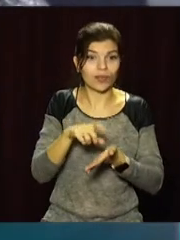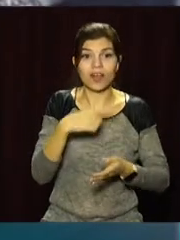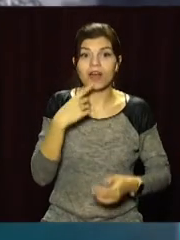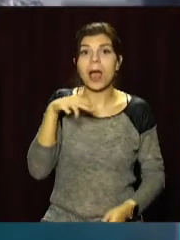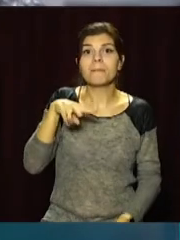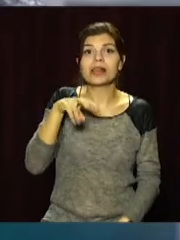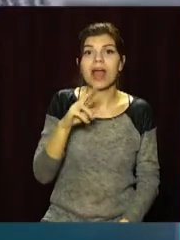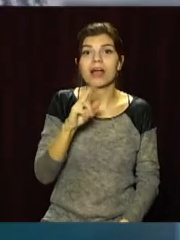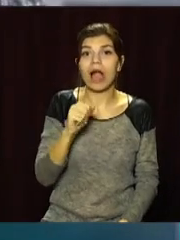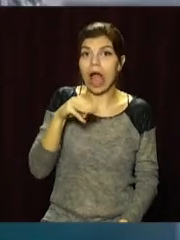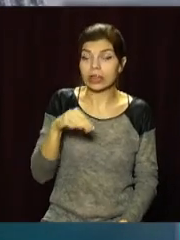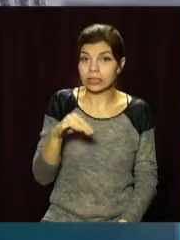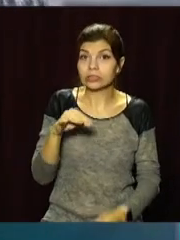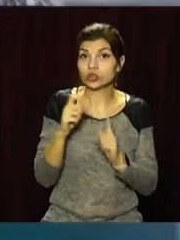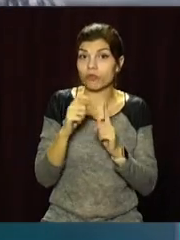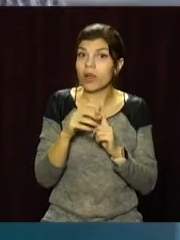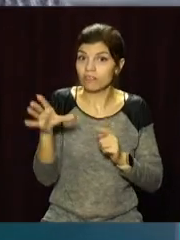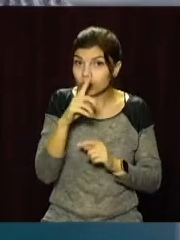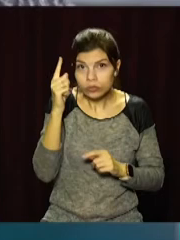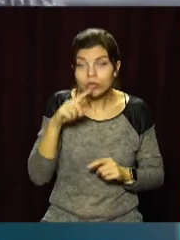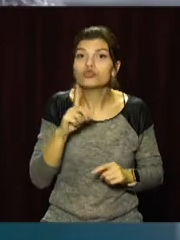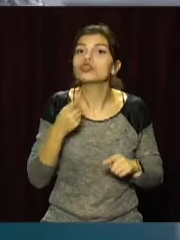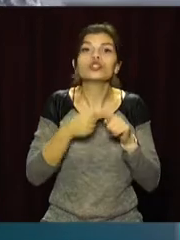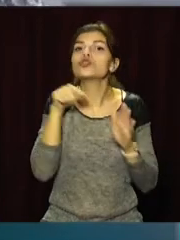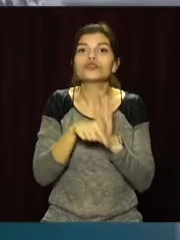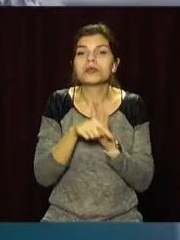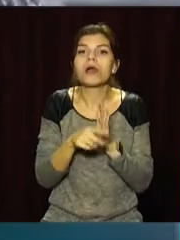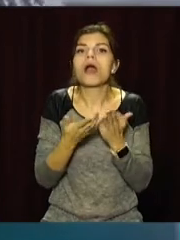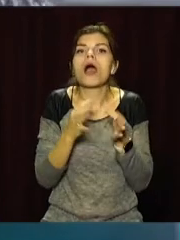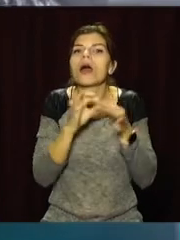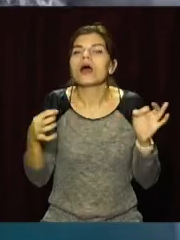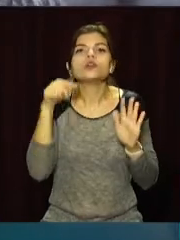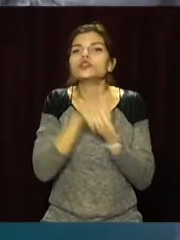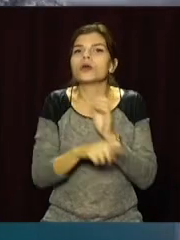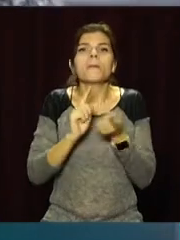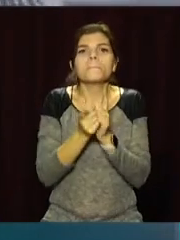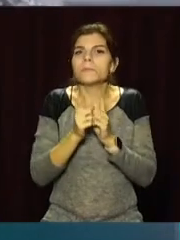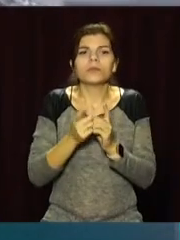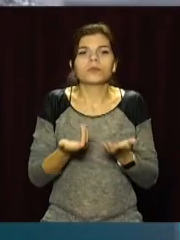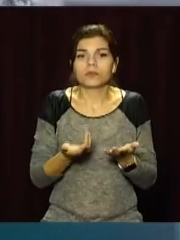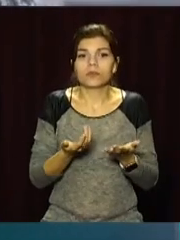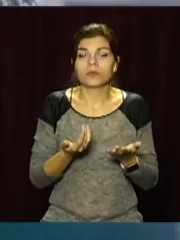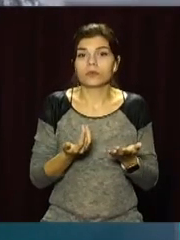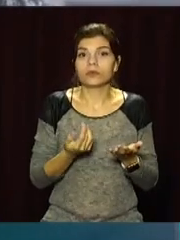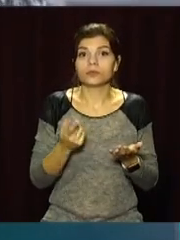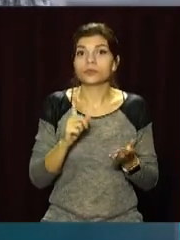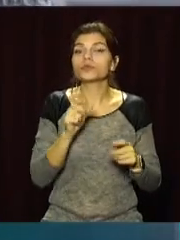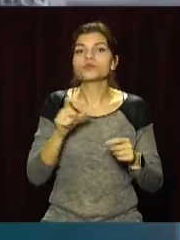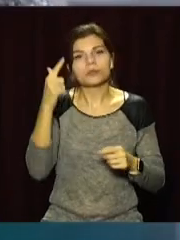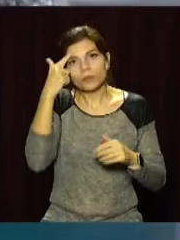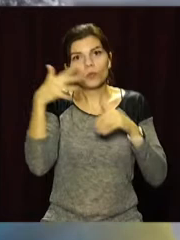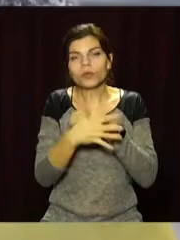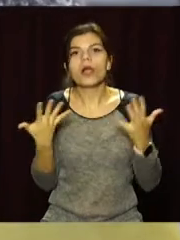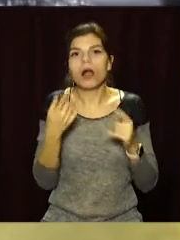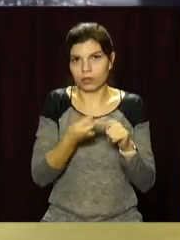«плекати». Чи всі розуміють українську мову, як саме дослівно воно перекладається, що саме вони вкладають люди у